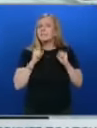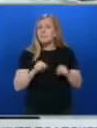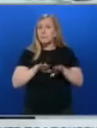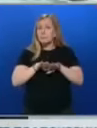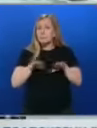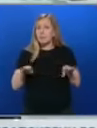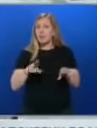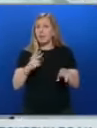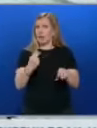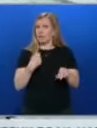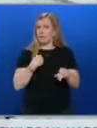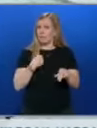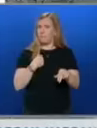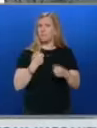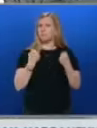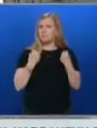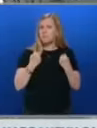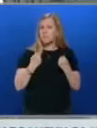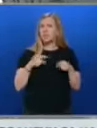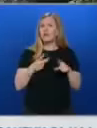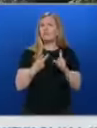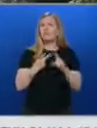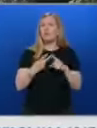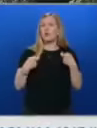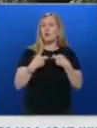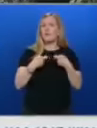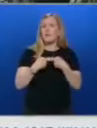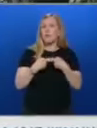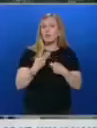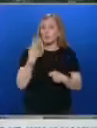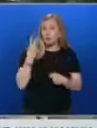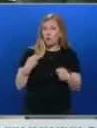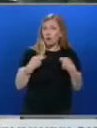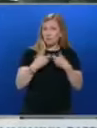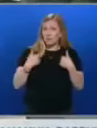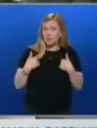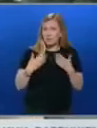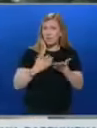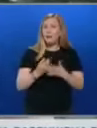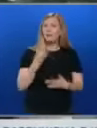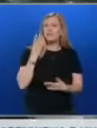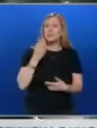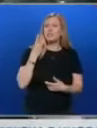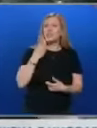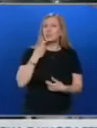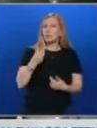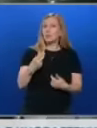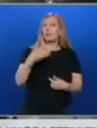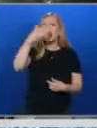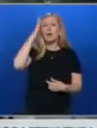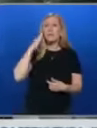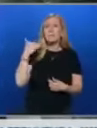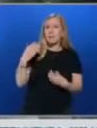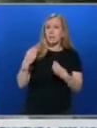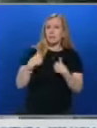пода и си казвам Нинка, дръж се. Това ми е втората война. Втората. През 43-та година мама ми казваше